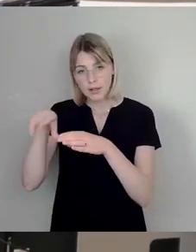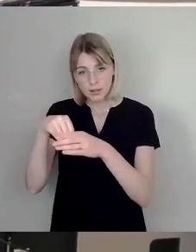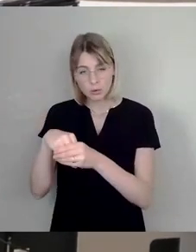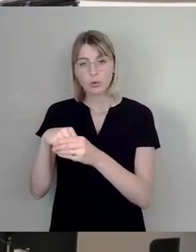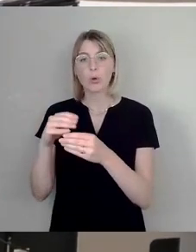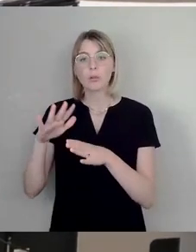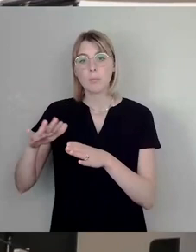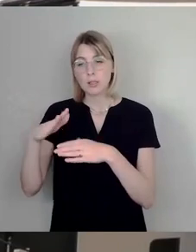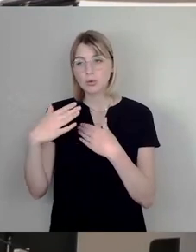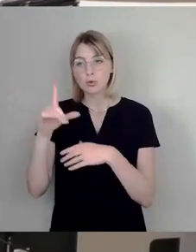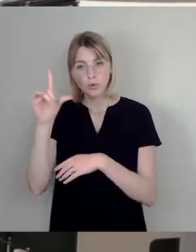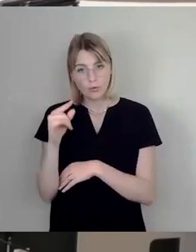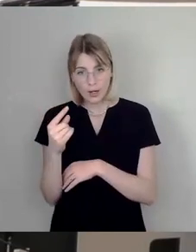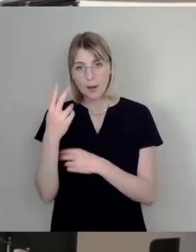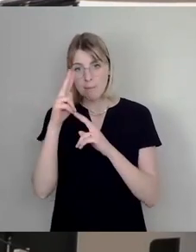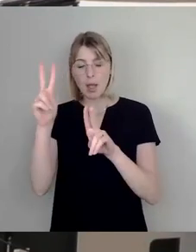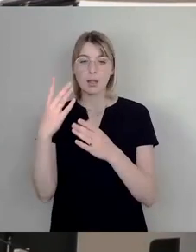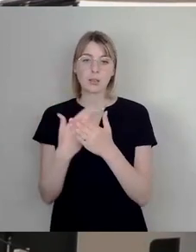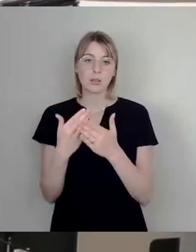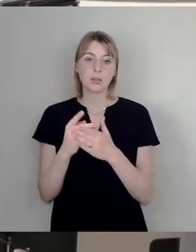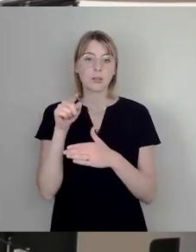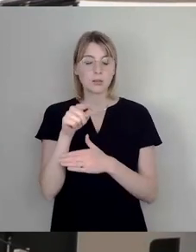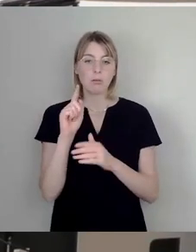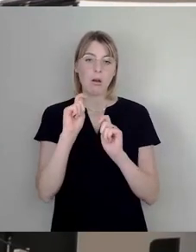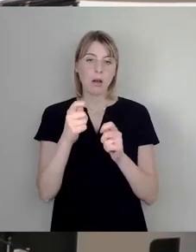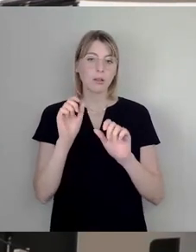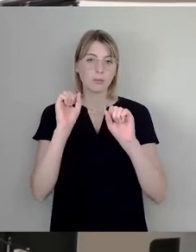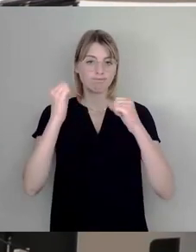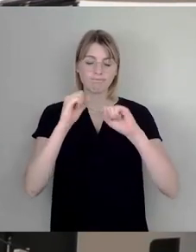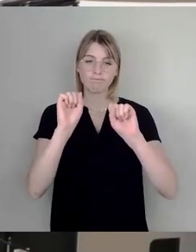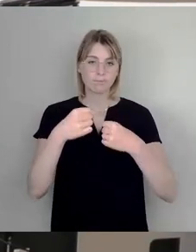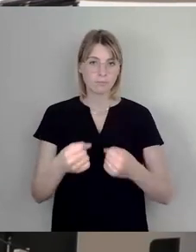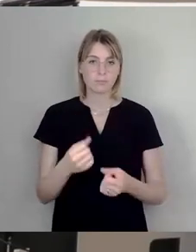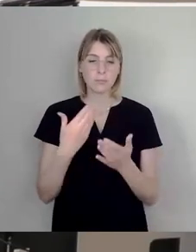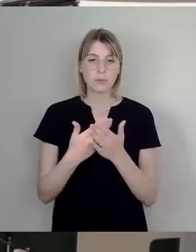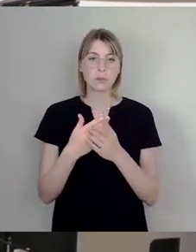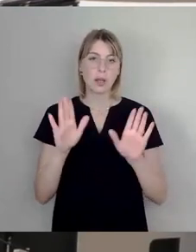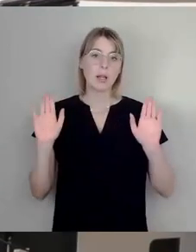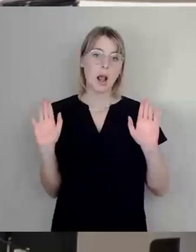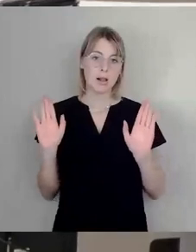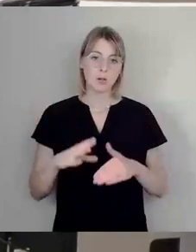berücksichtigt und deswegen werden wir leider hier nicht zustimmen können und enthalten uns hier. Dankeschön.